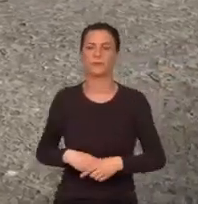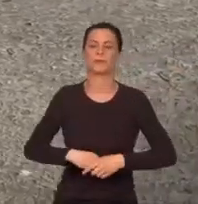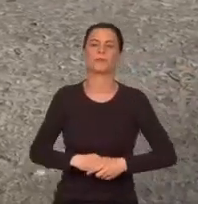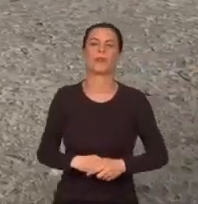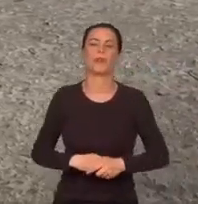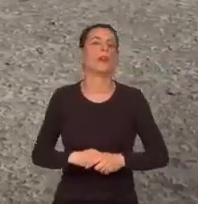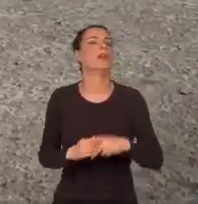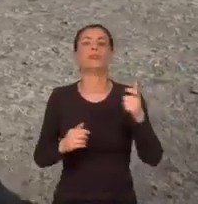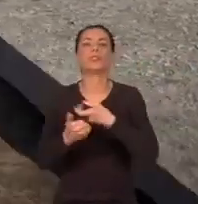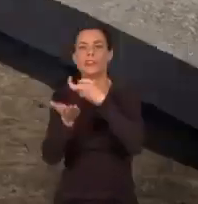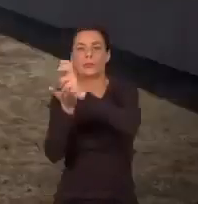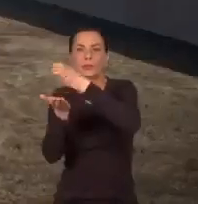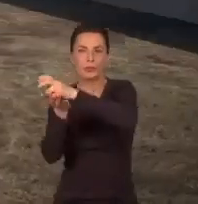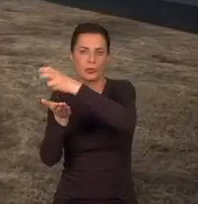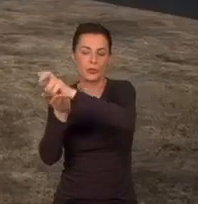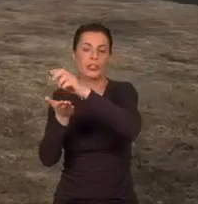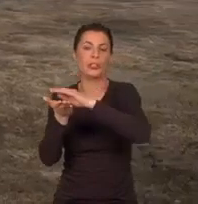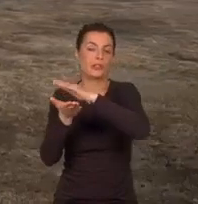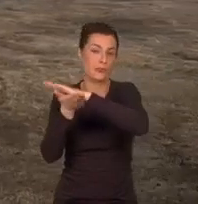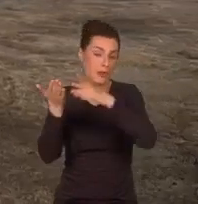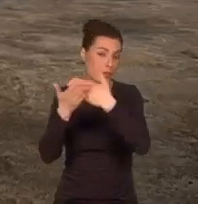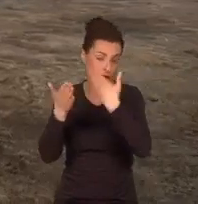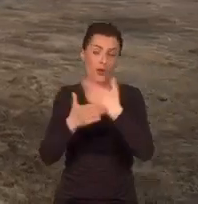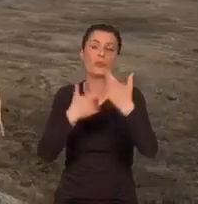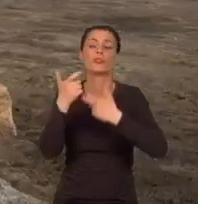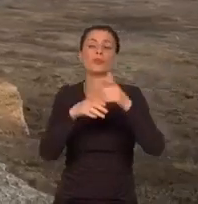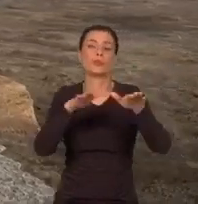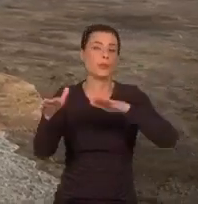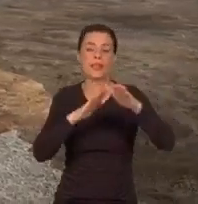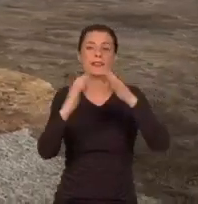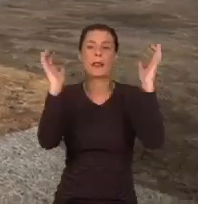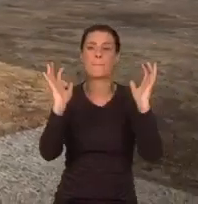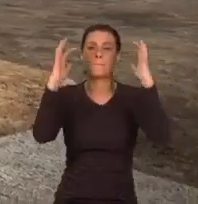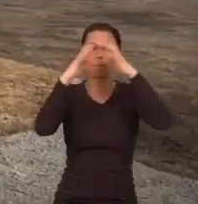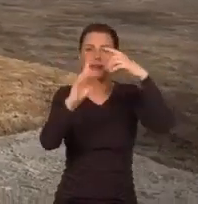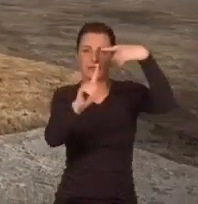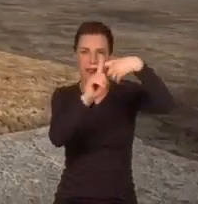Musieli usunąć ziemię powyżej, by zrobić miejsce dla Bazyliki.